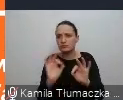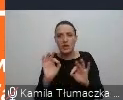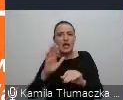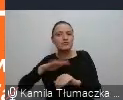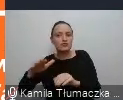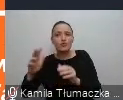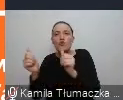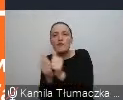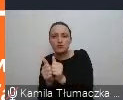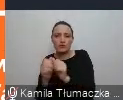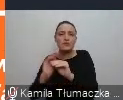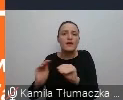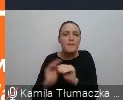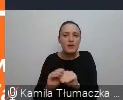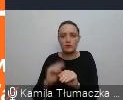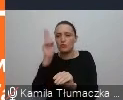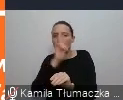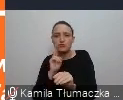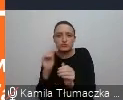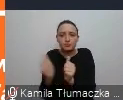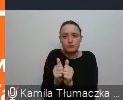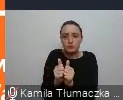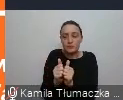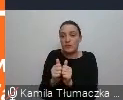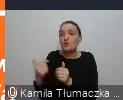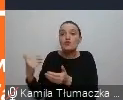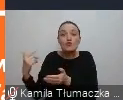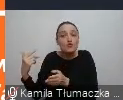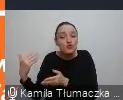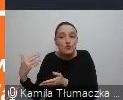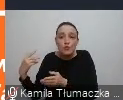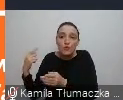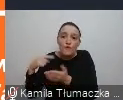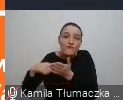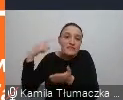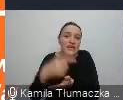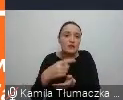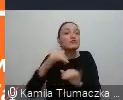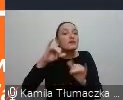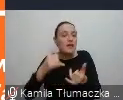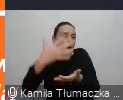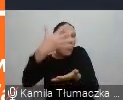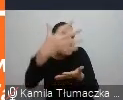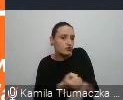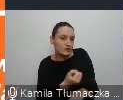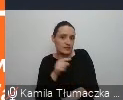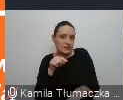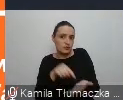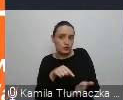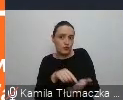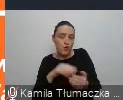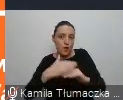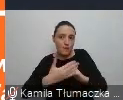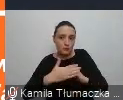towarzyszy terapeuta, rodzic, który jeszcze dodatkowo wskaże, jak ma z tych mediów korzystać